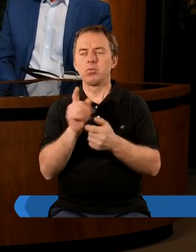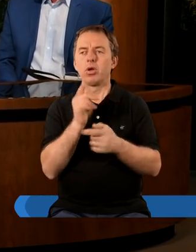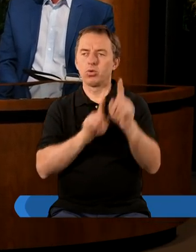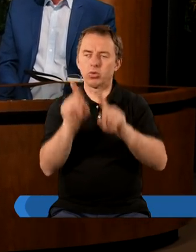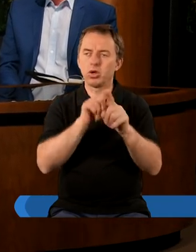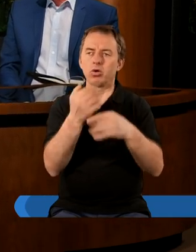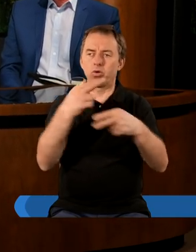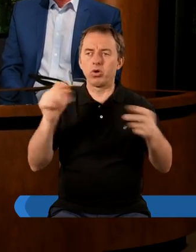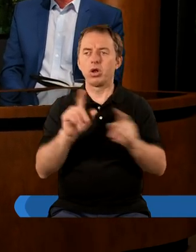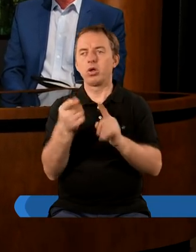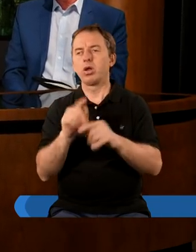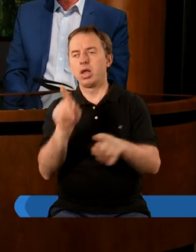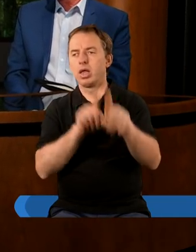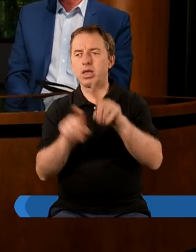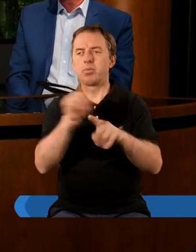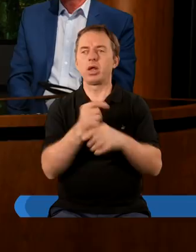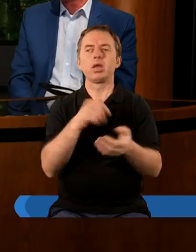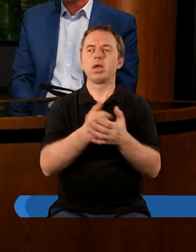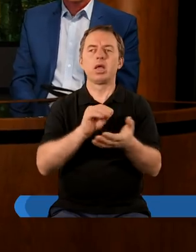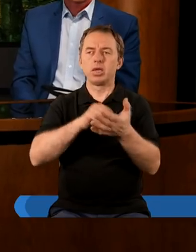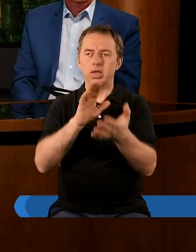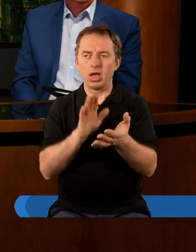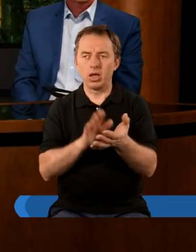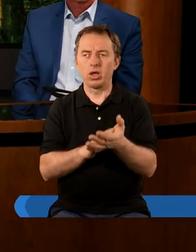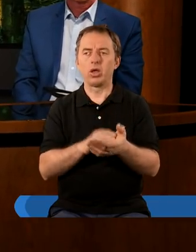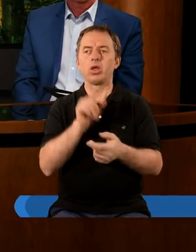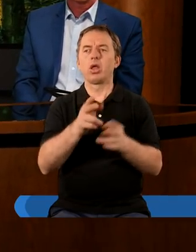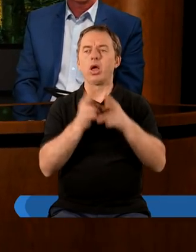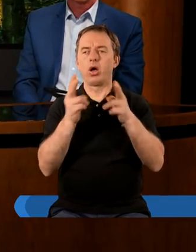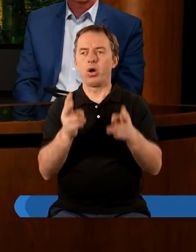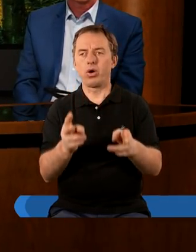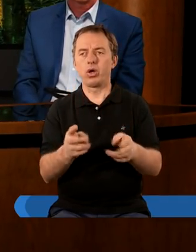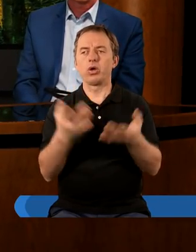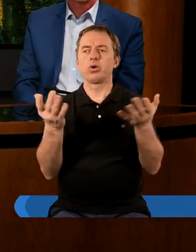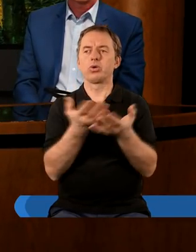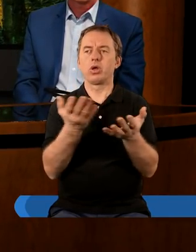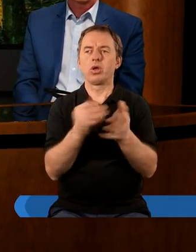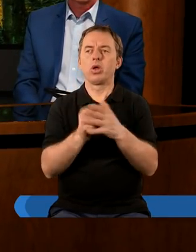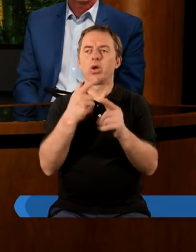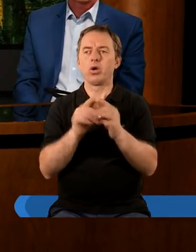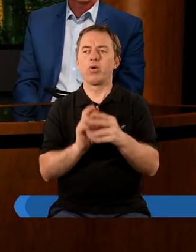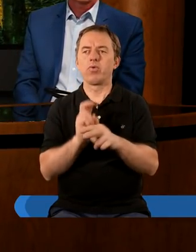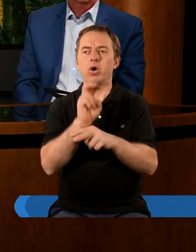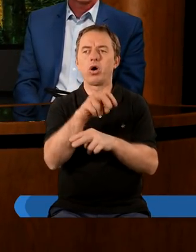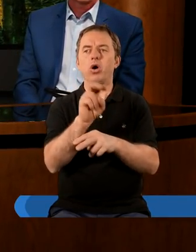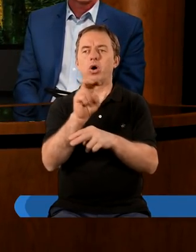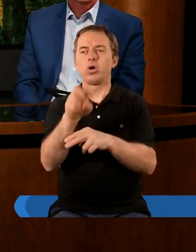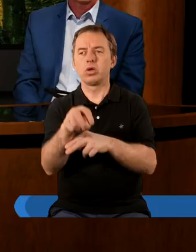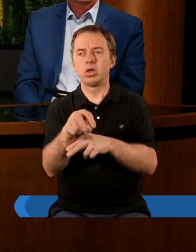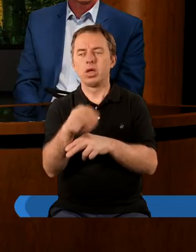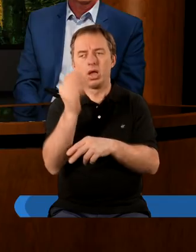interpretować w różny sposób i różne są interpretacje. Niezaprzeczalny jest fakt, że to jest okres, gdzie do Kościoła wchodzą